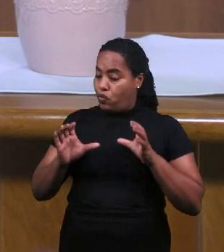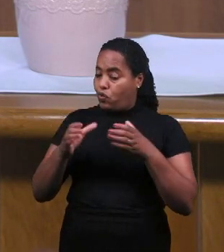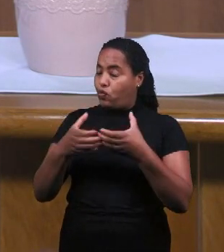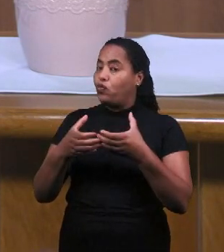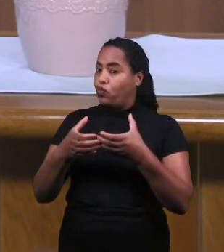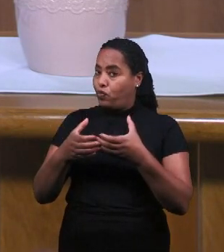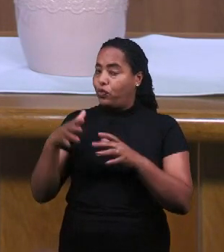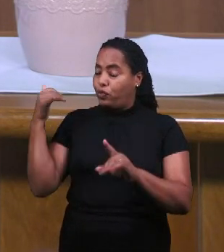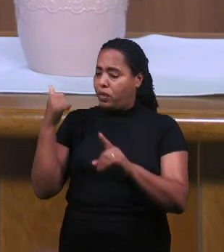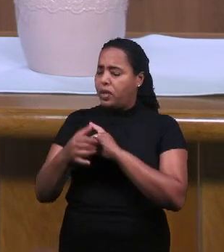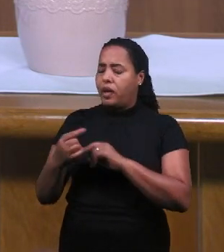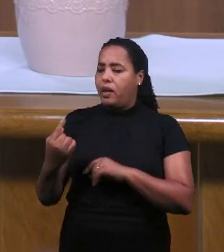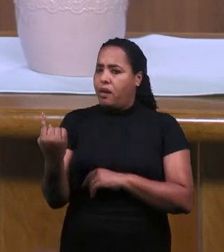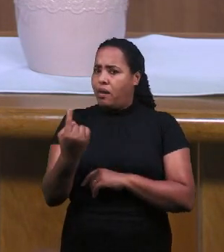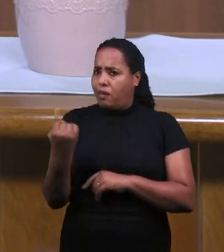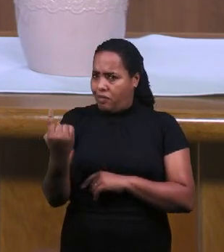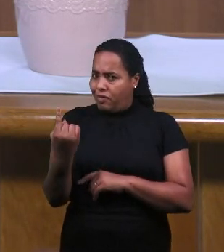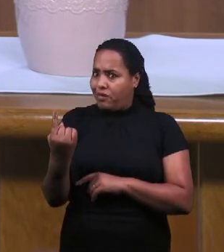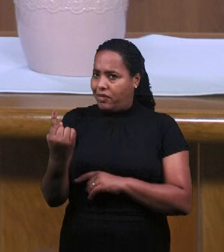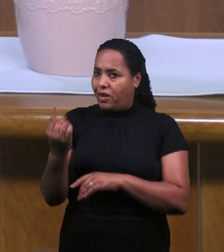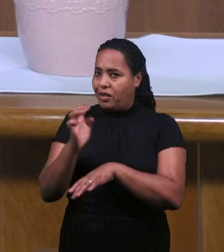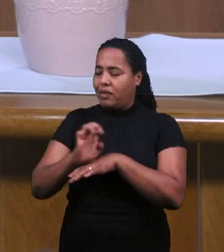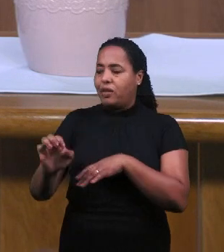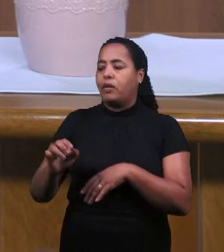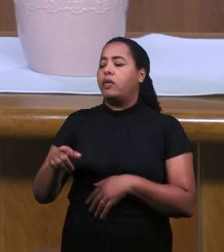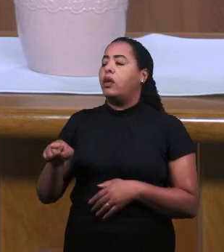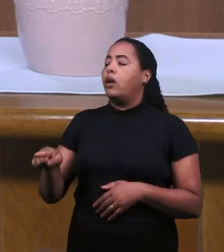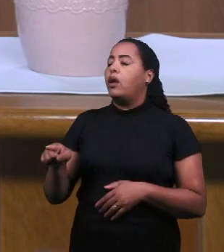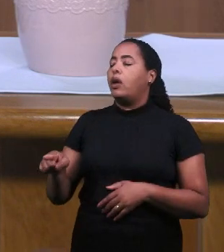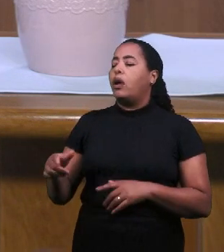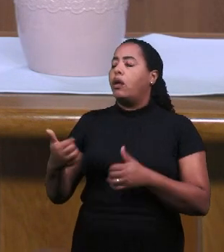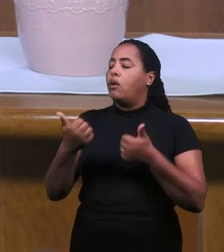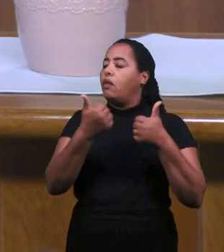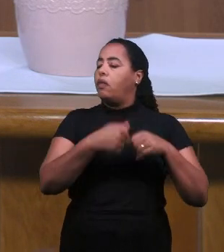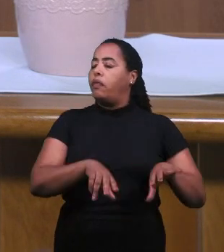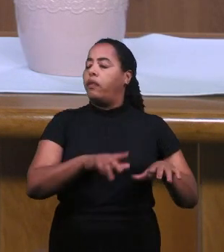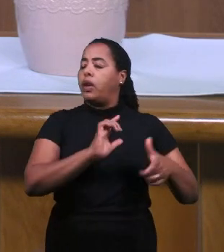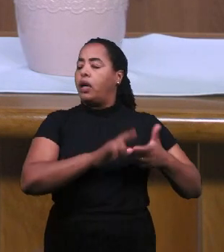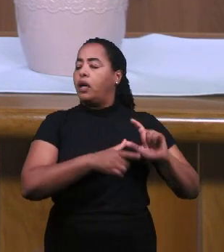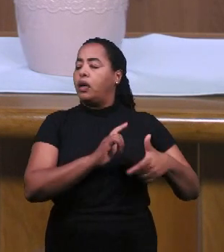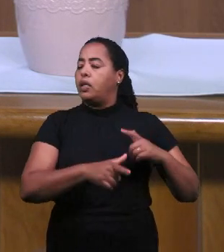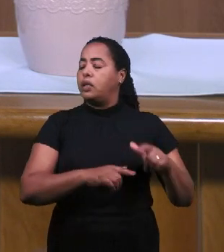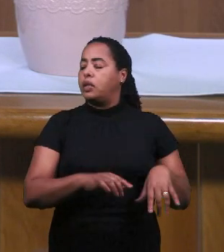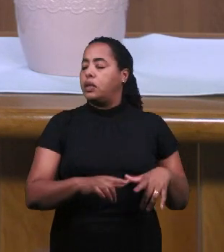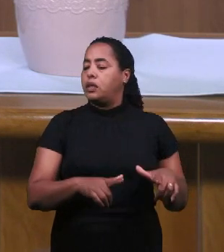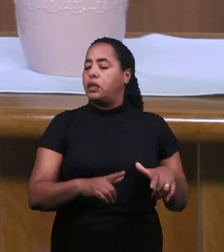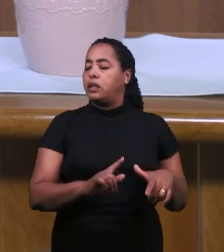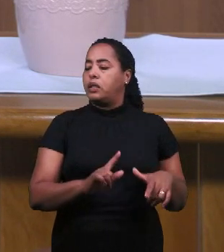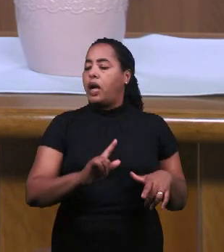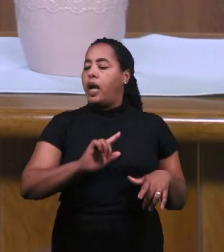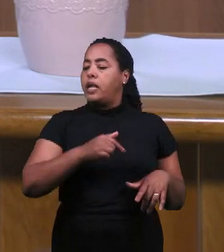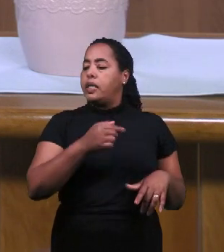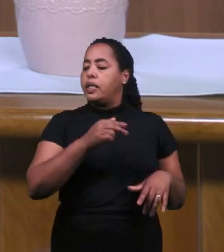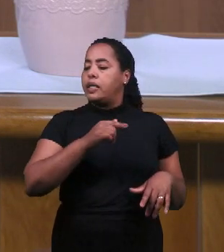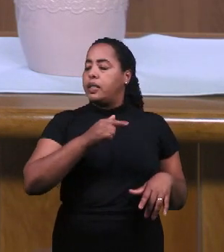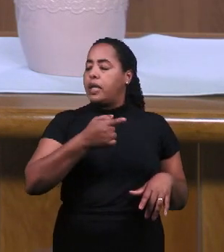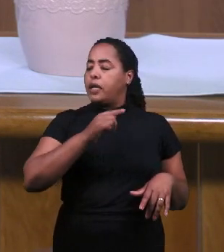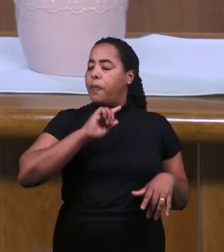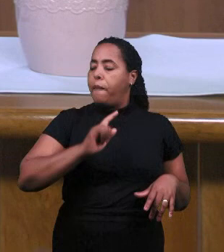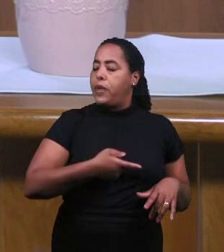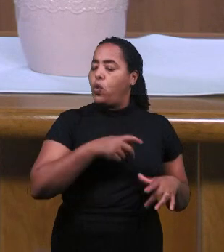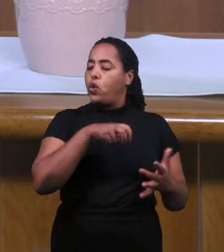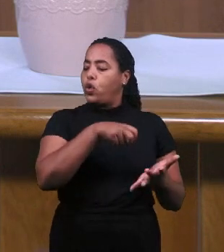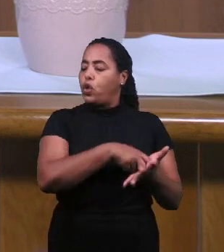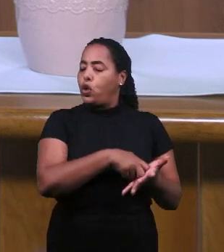Или Или Говорит Что Я Один А Бог Говорит У У У У